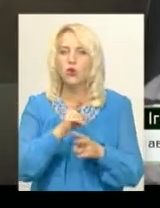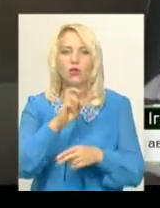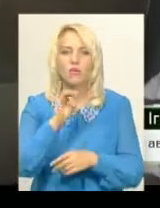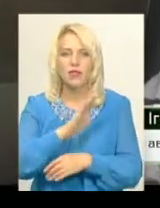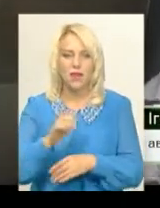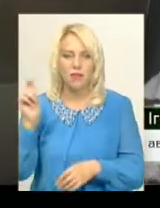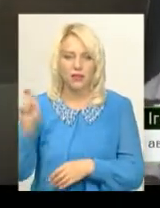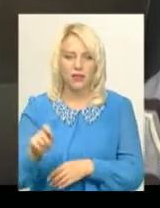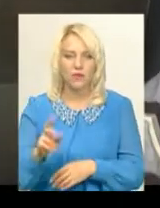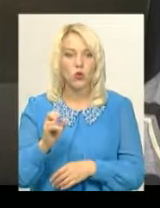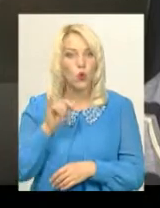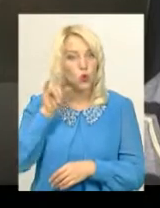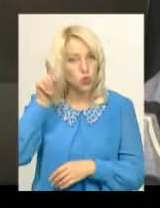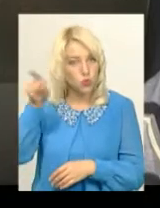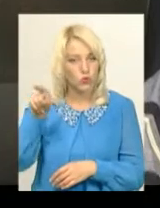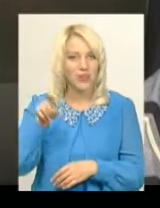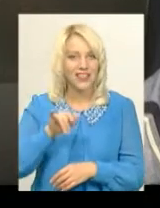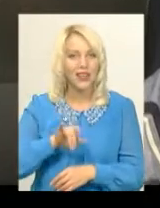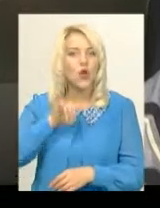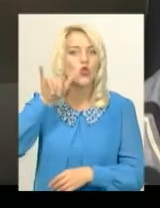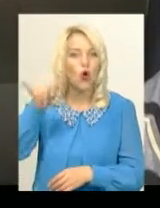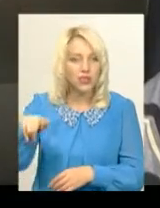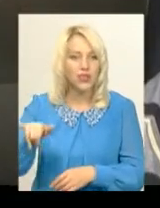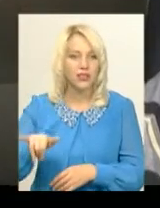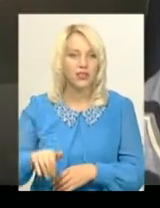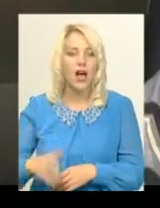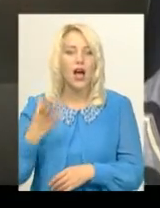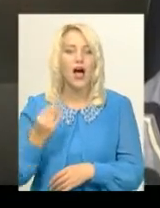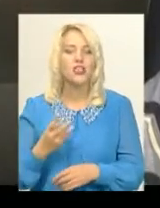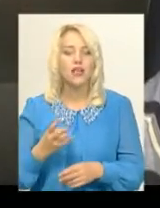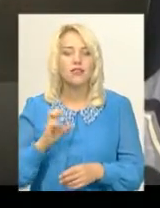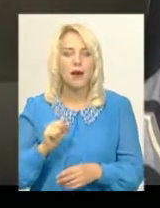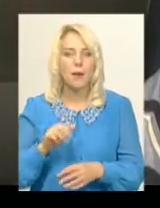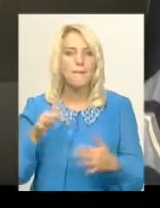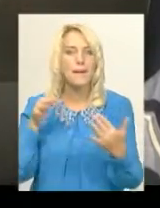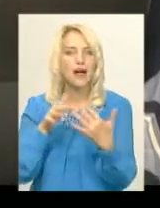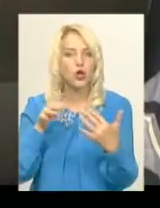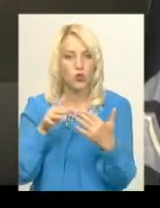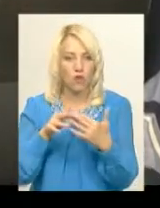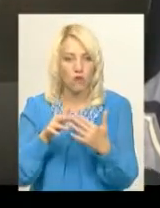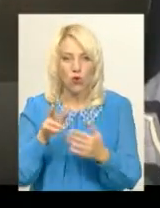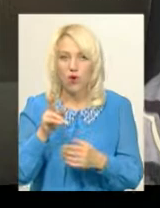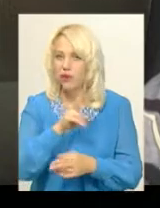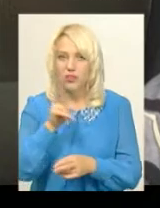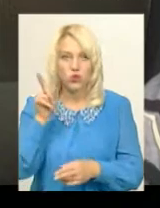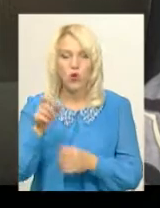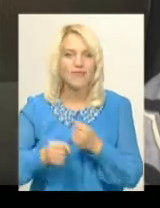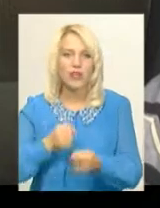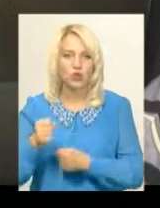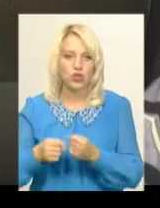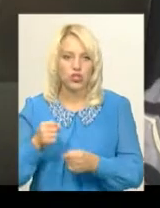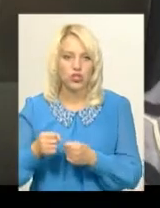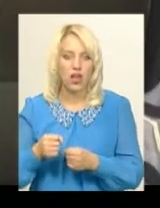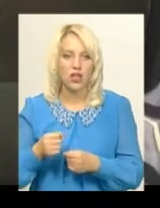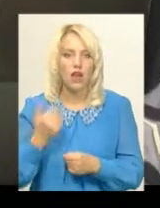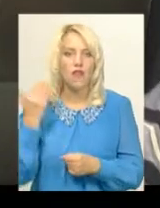але до них туди, а ще на передову, коли ніхто не доїжджає, то